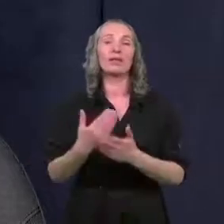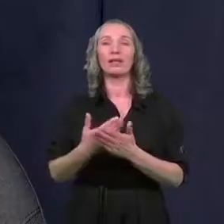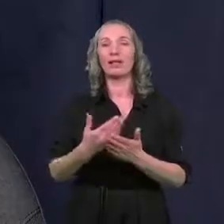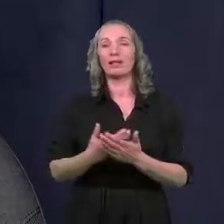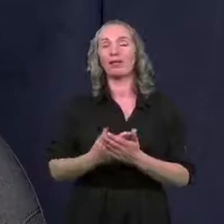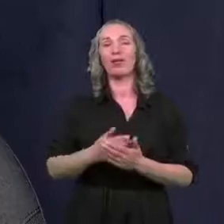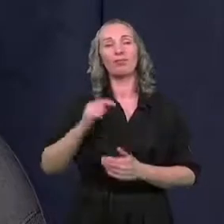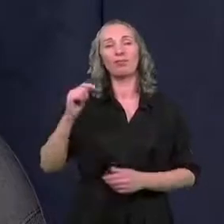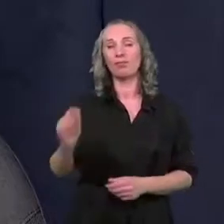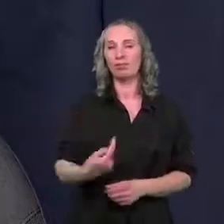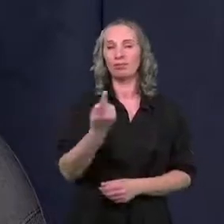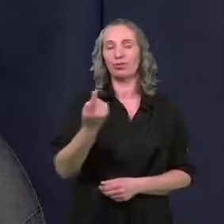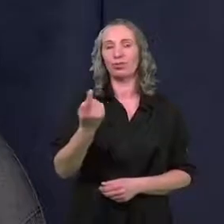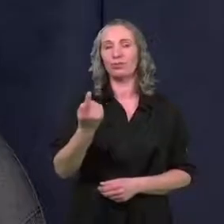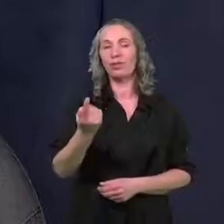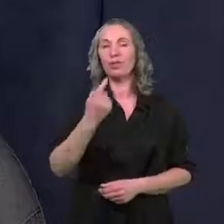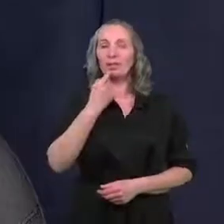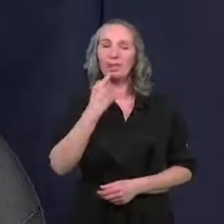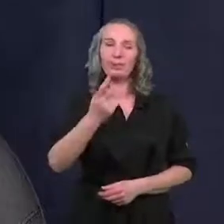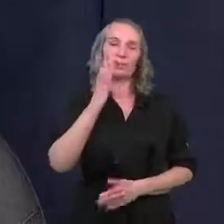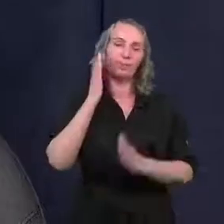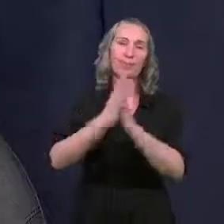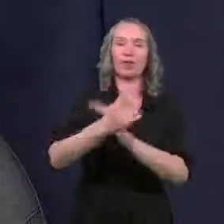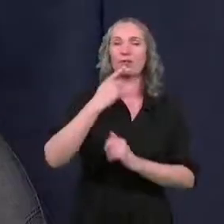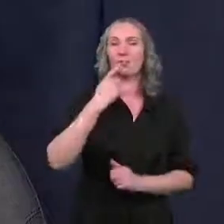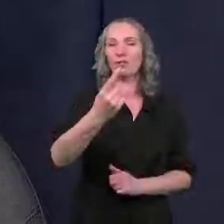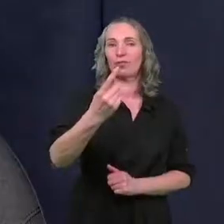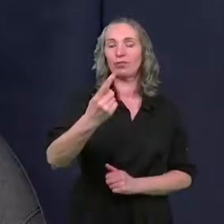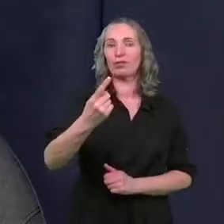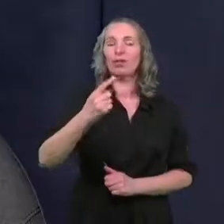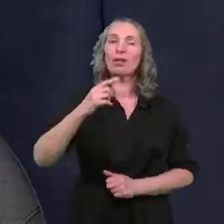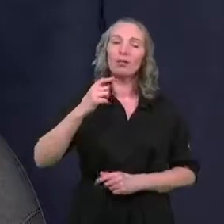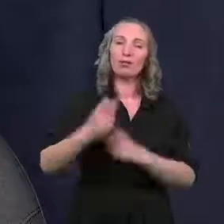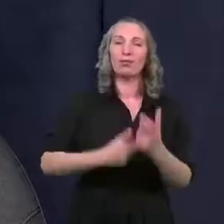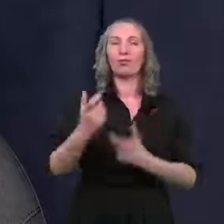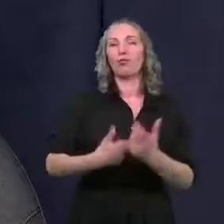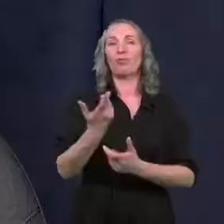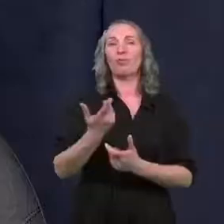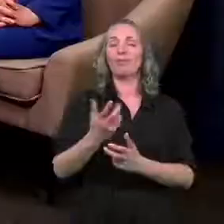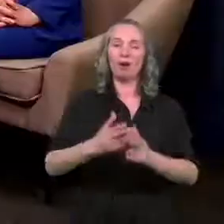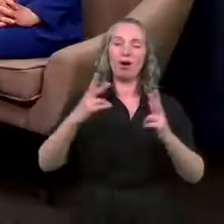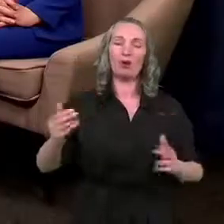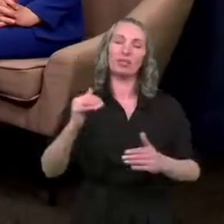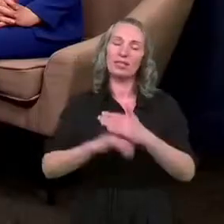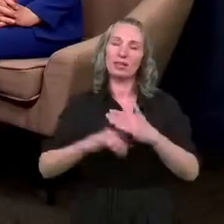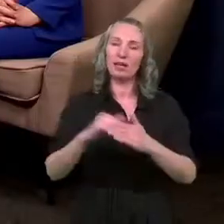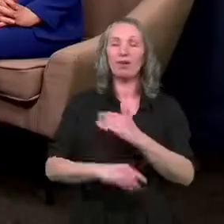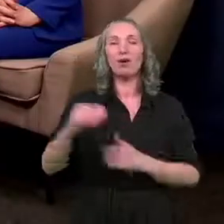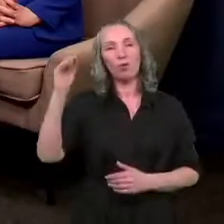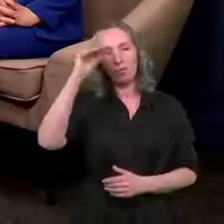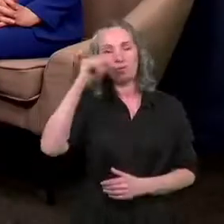musimy zdawać sobie sprawę i mówić wprost, że kreujmy określone zachowania, uczmy